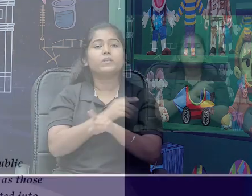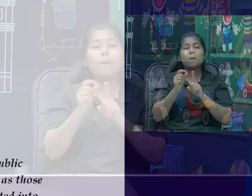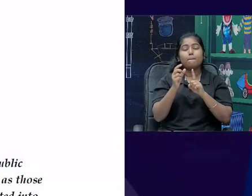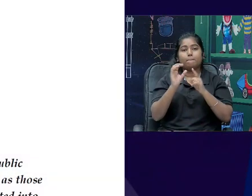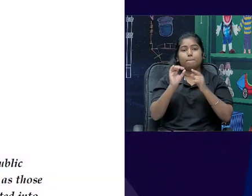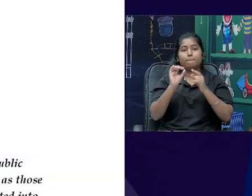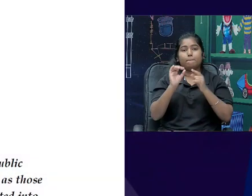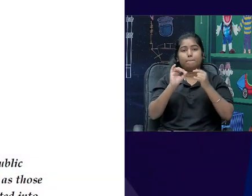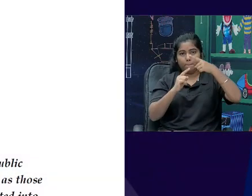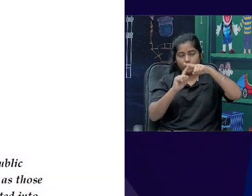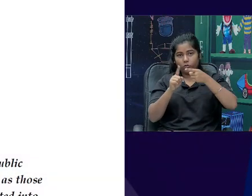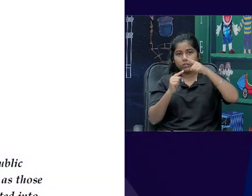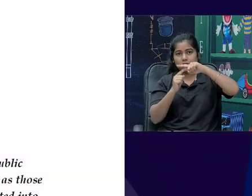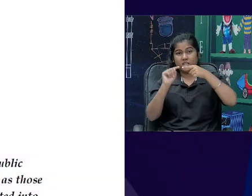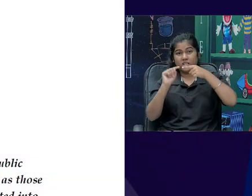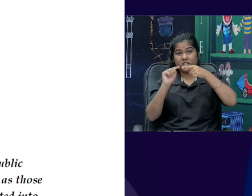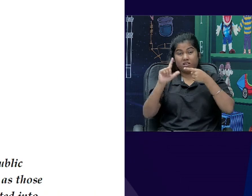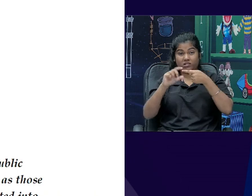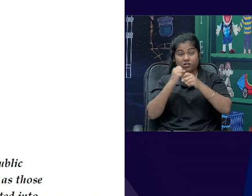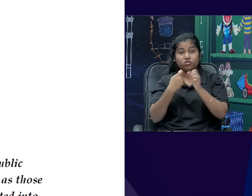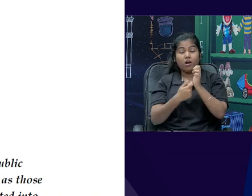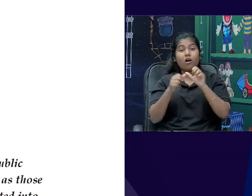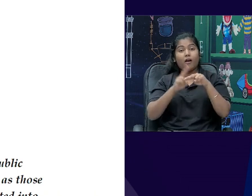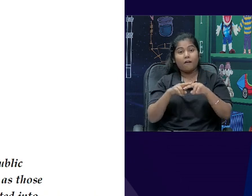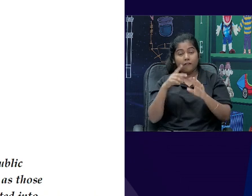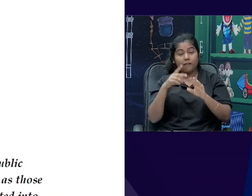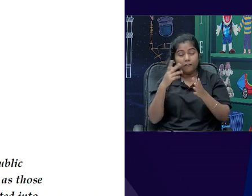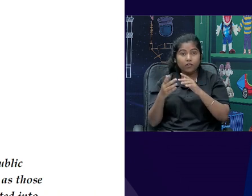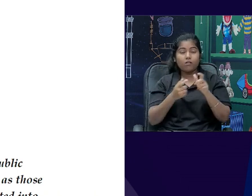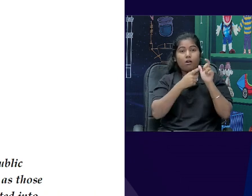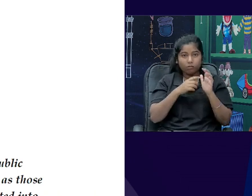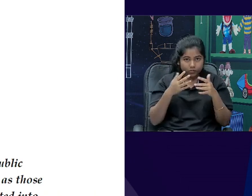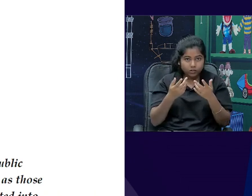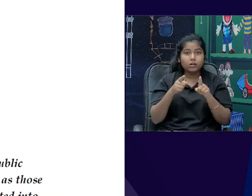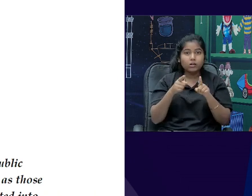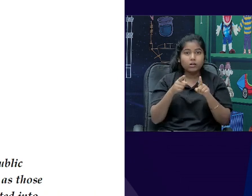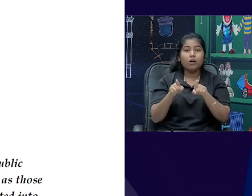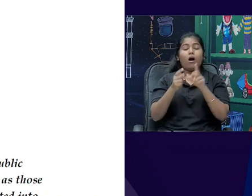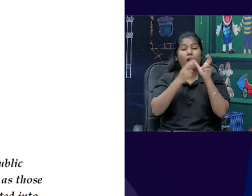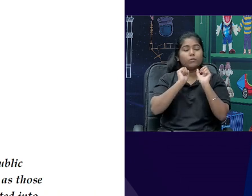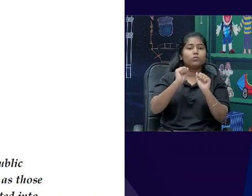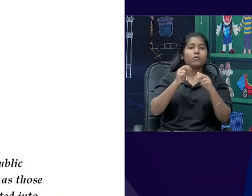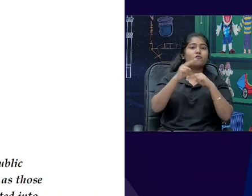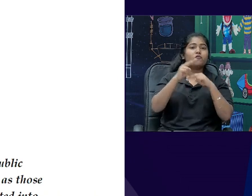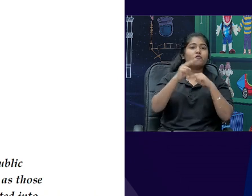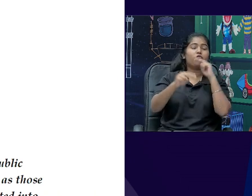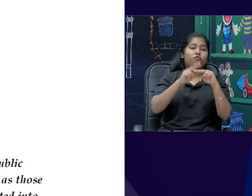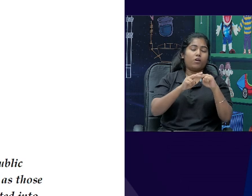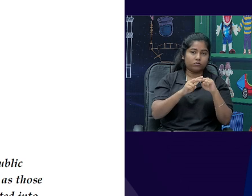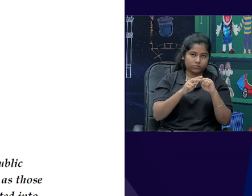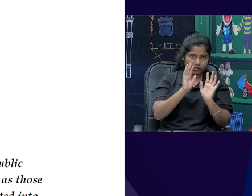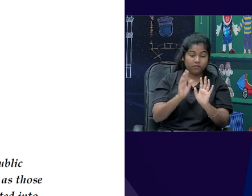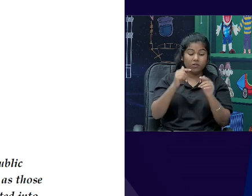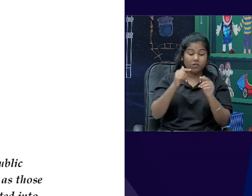railways, all India radio, दूरदर्शन, army की जो ordinance factories है, पर आज यह role